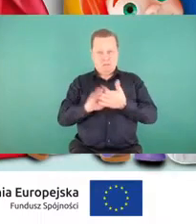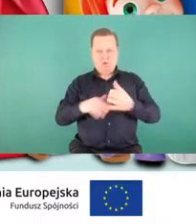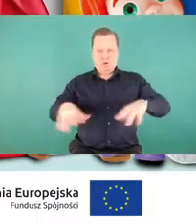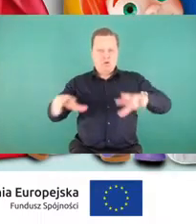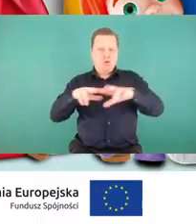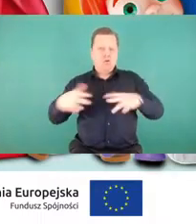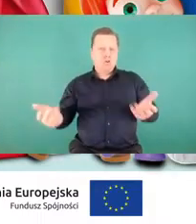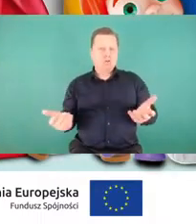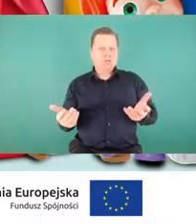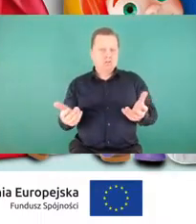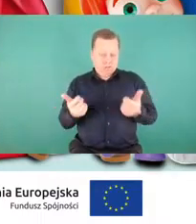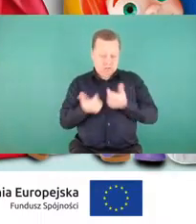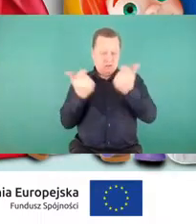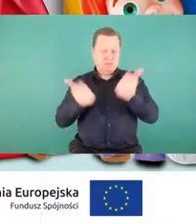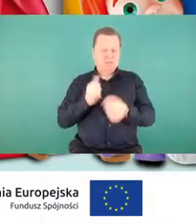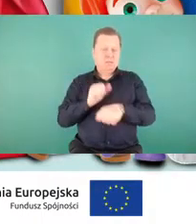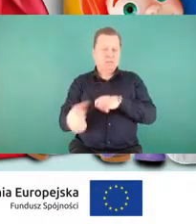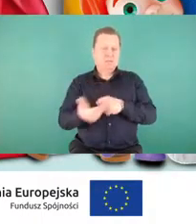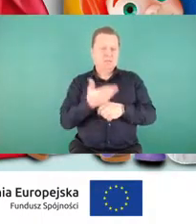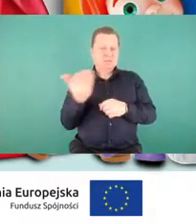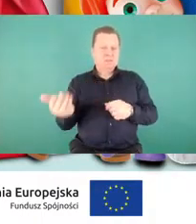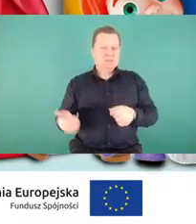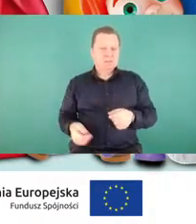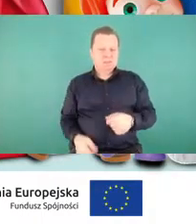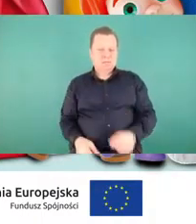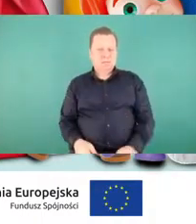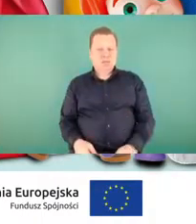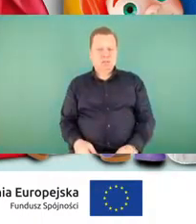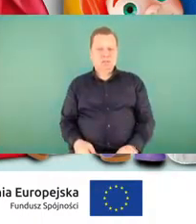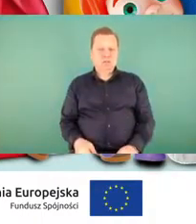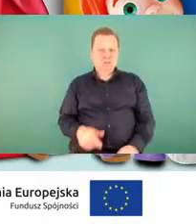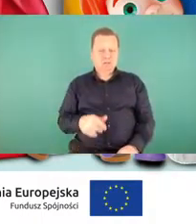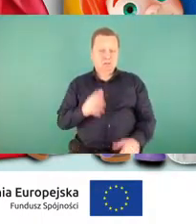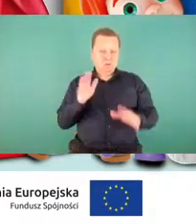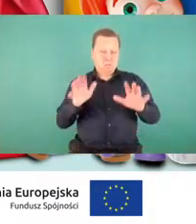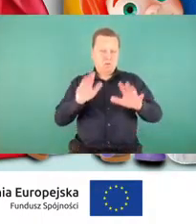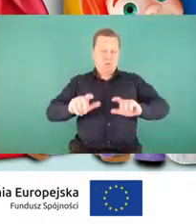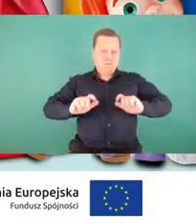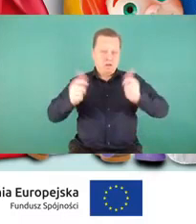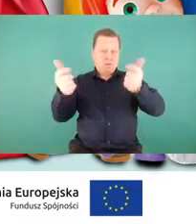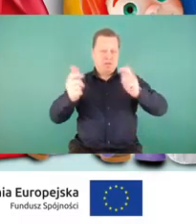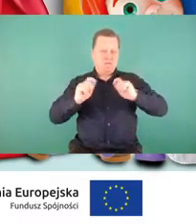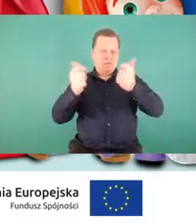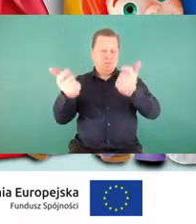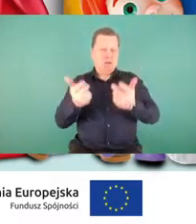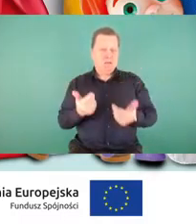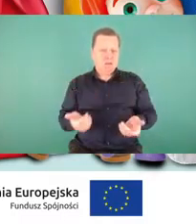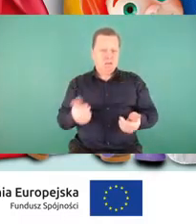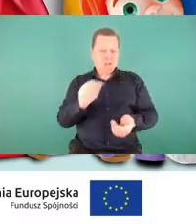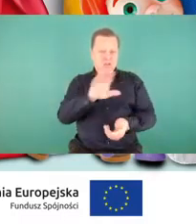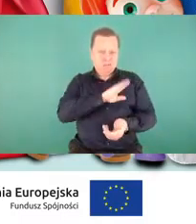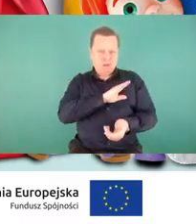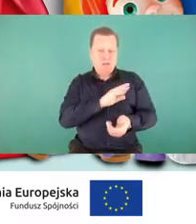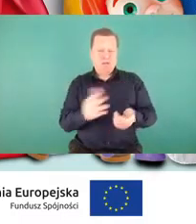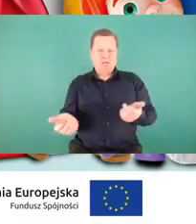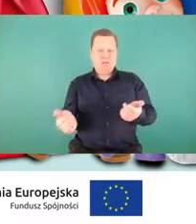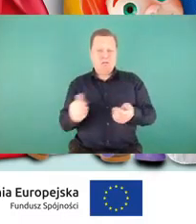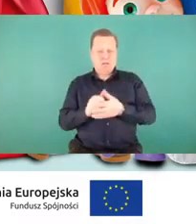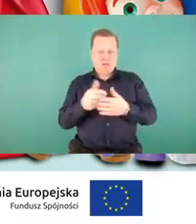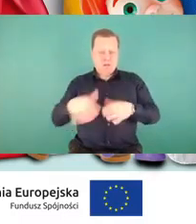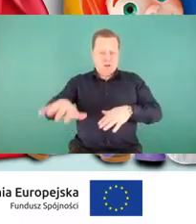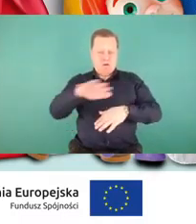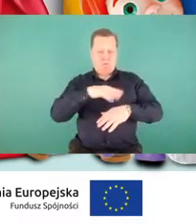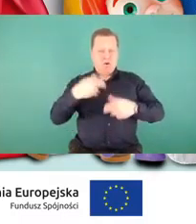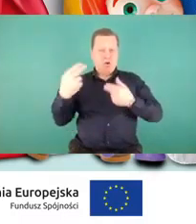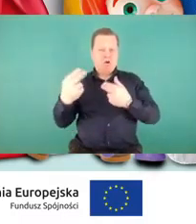Tego typu wykroczenia skutkują niestety potem dramatycznymi wydarzeniami śmiertelnymi w obszarze kolejowym, a